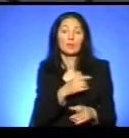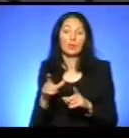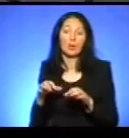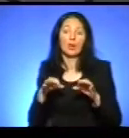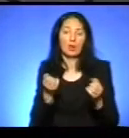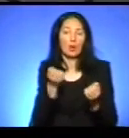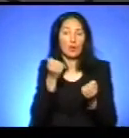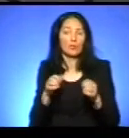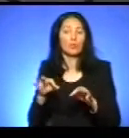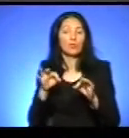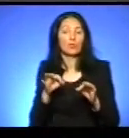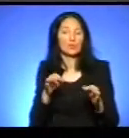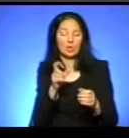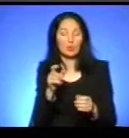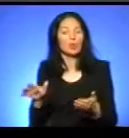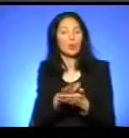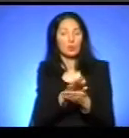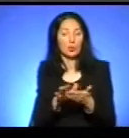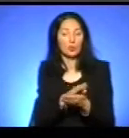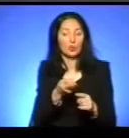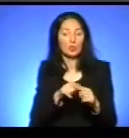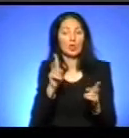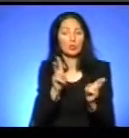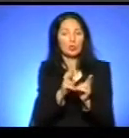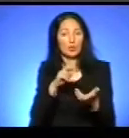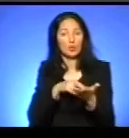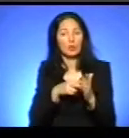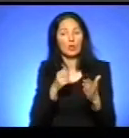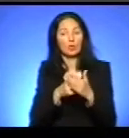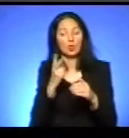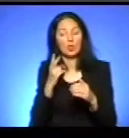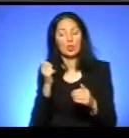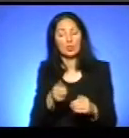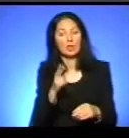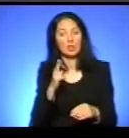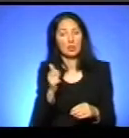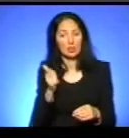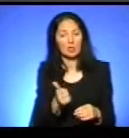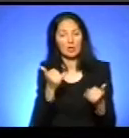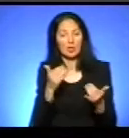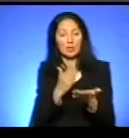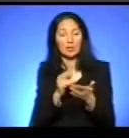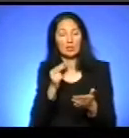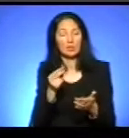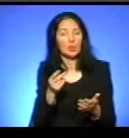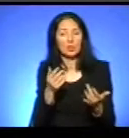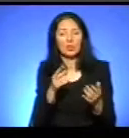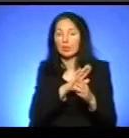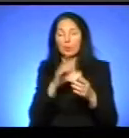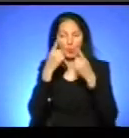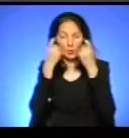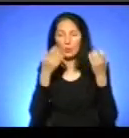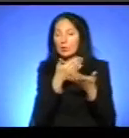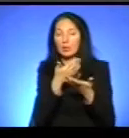зустріч? Я знаю, що ця зустріч мала бути до кінця цього тижня, але маємо сьогодні четверо. Ще досі я не повідомлена